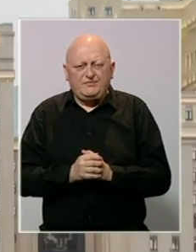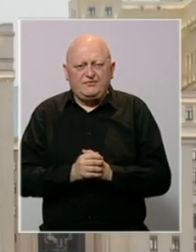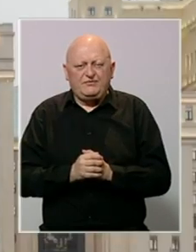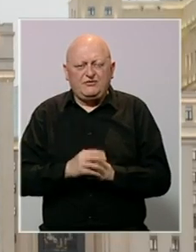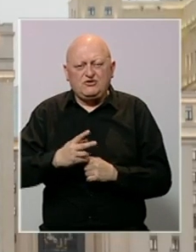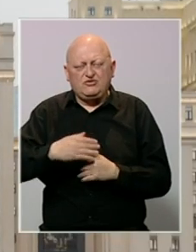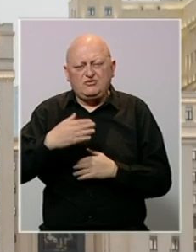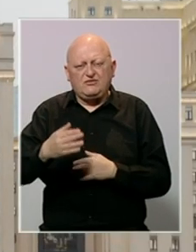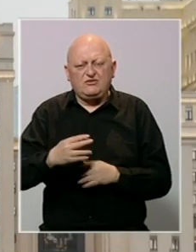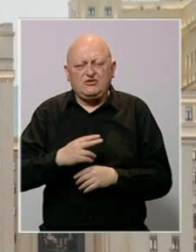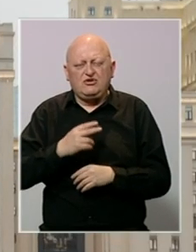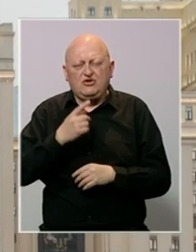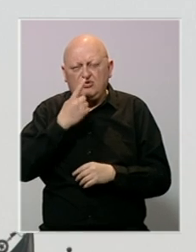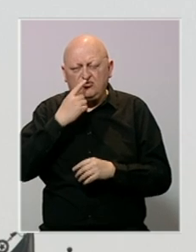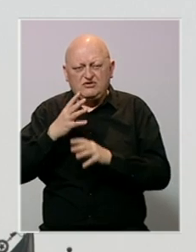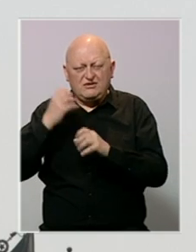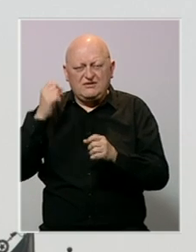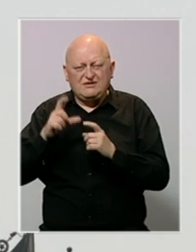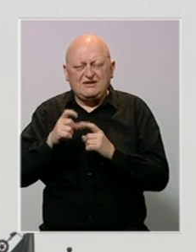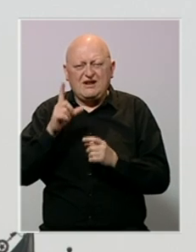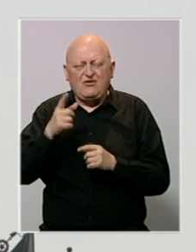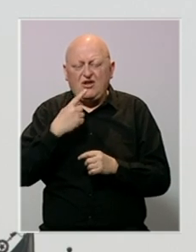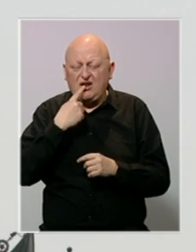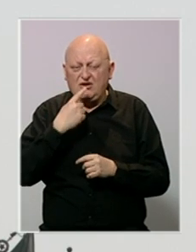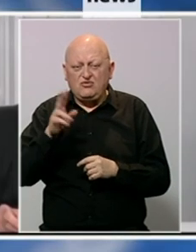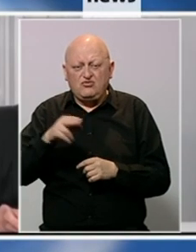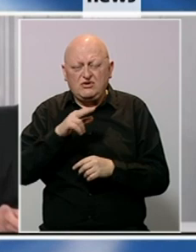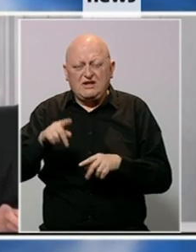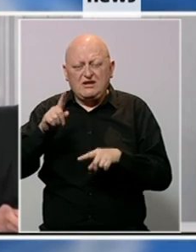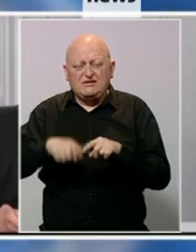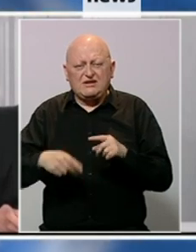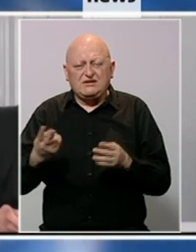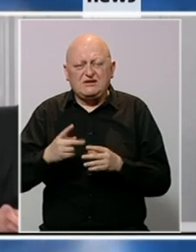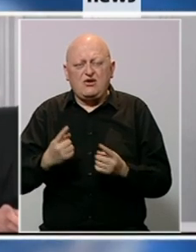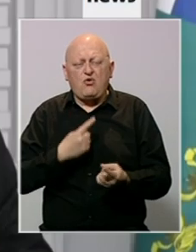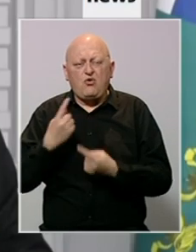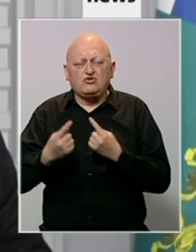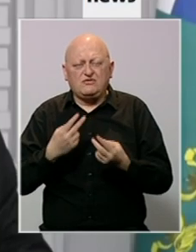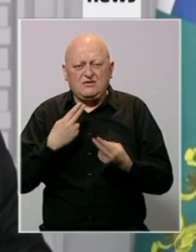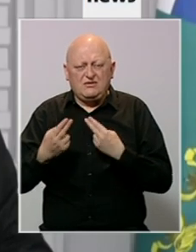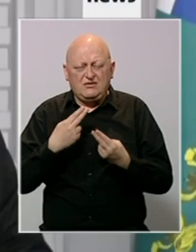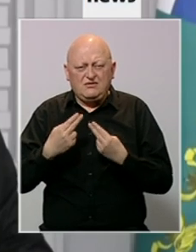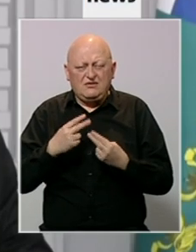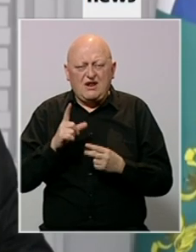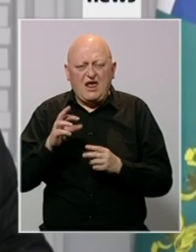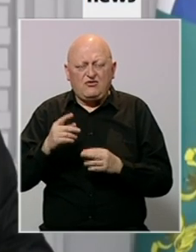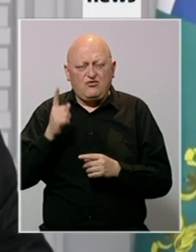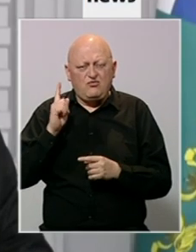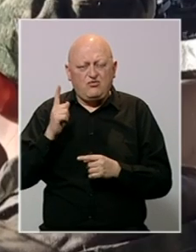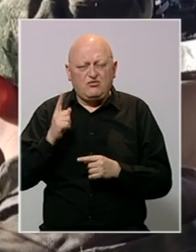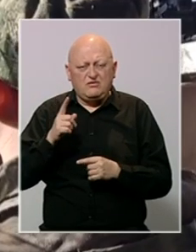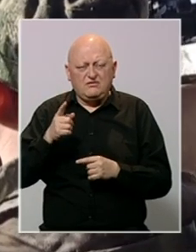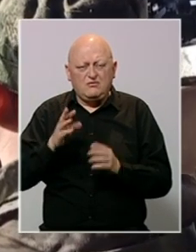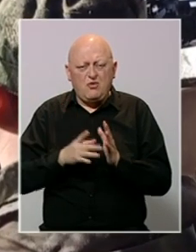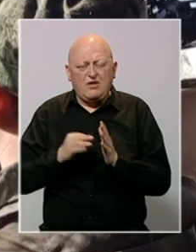Sa druge strane, šef ruske diplomacije Sergej Lavrov je naveo ukidanje sankcija kao jedan od uvjeta za pregovore. Lavrov je upozorio i da bi